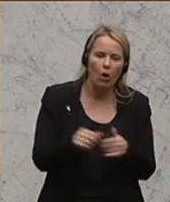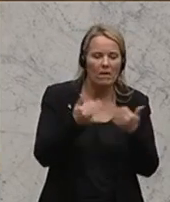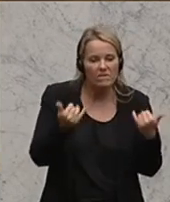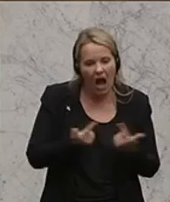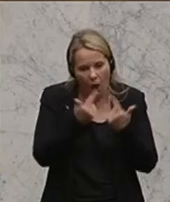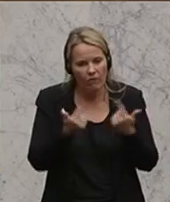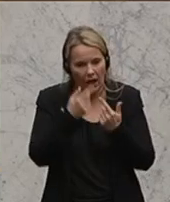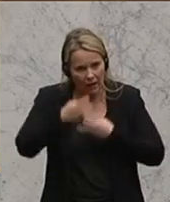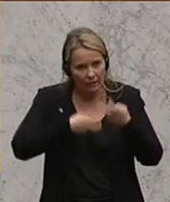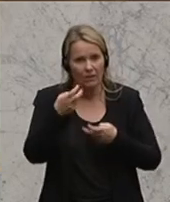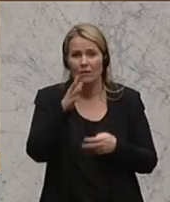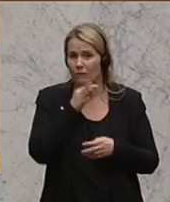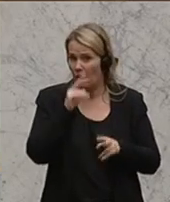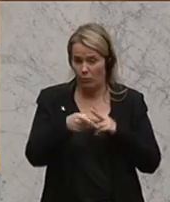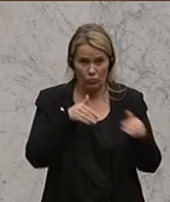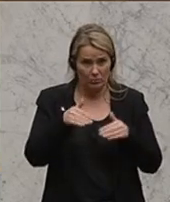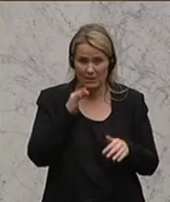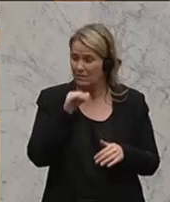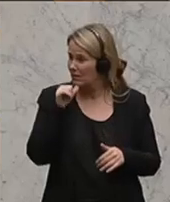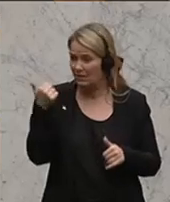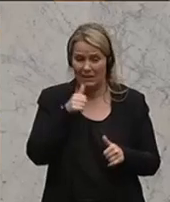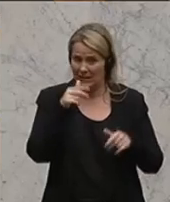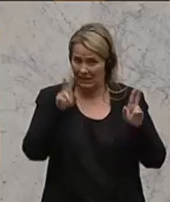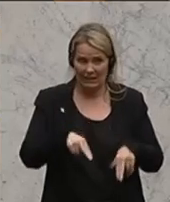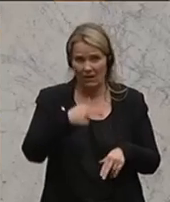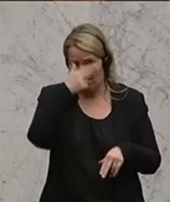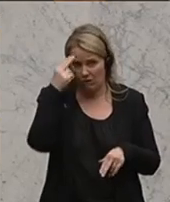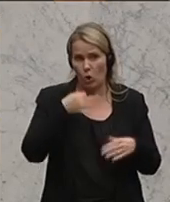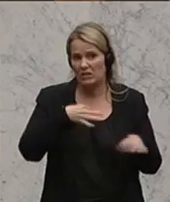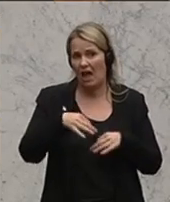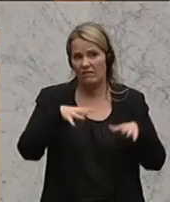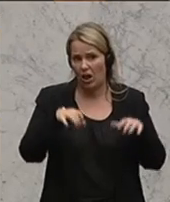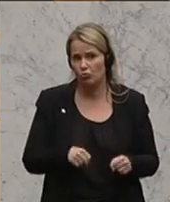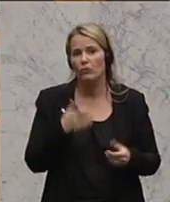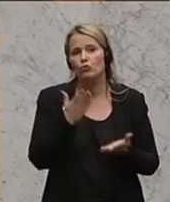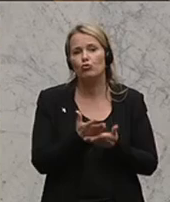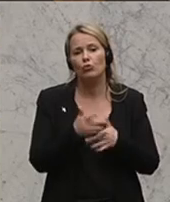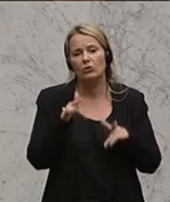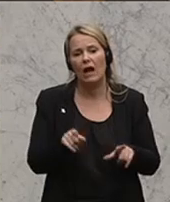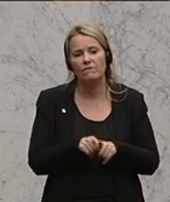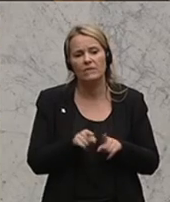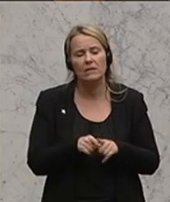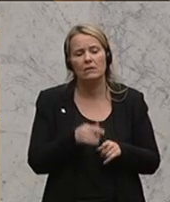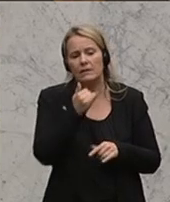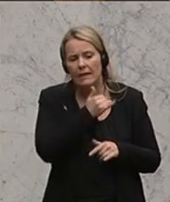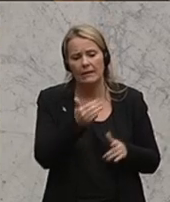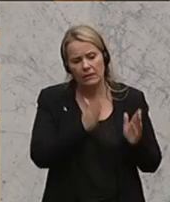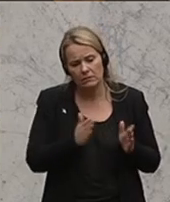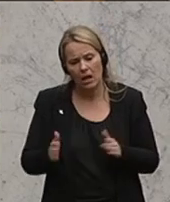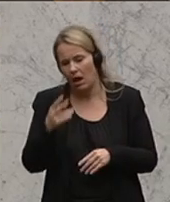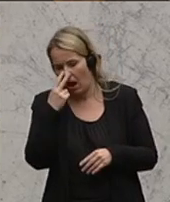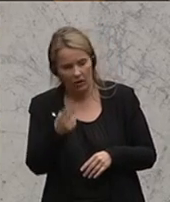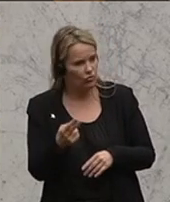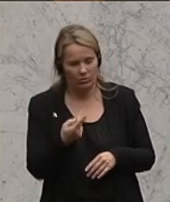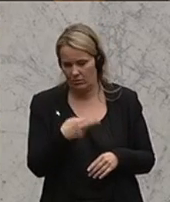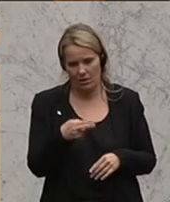Aufklärung machen. Frau Bundesministerin, es ist nicht richtig, dass die Volksanwaltschaft schon sich systematisch diese Misshandlungsvorwürfe angeschaut hat. Dazu findet